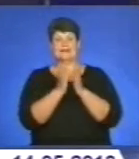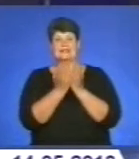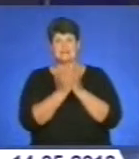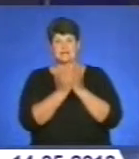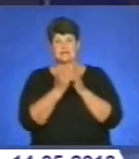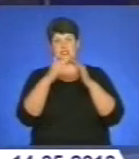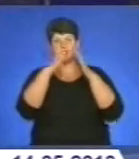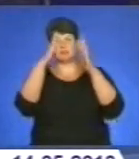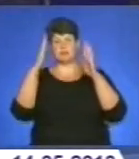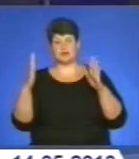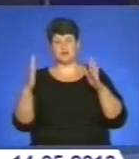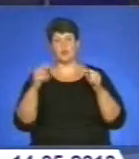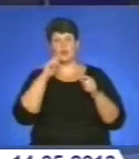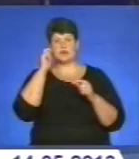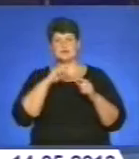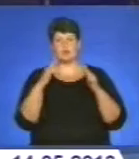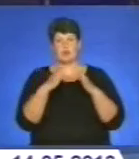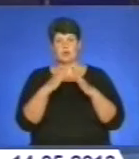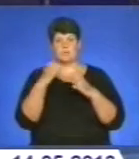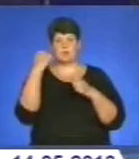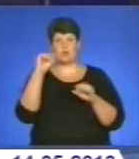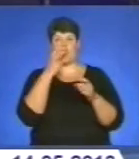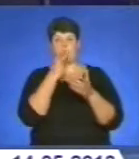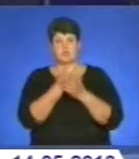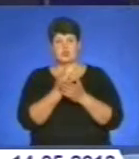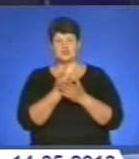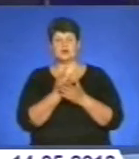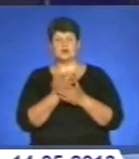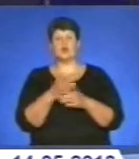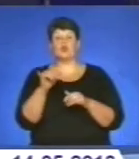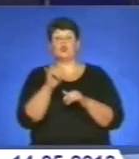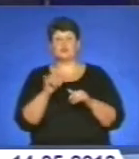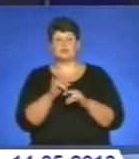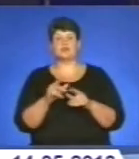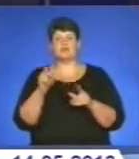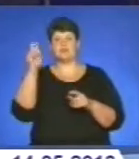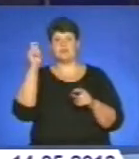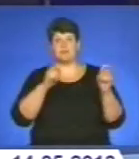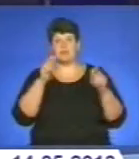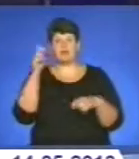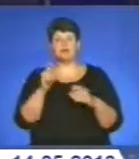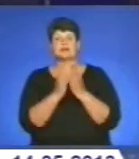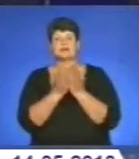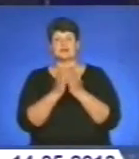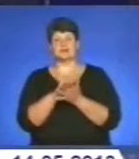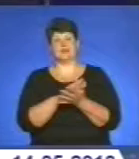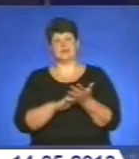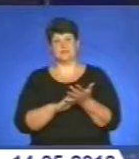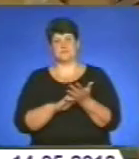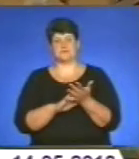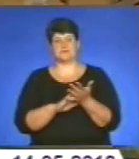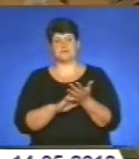Українському домі «Перемога» бачили мої колеги. Тож куди прилітатимуть у Тернополі книжки? Про це у наступному сюжеті.